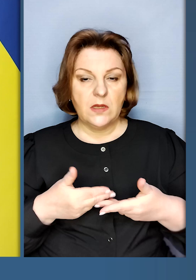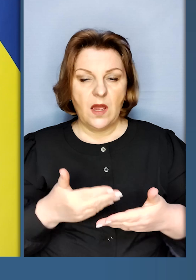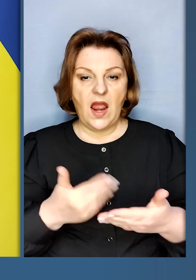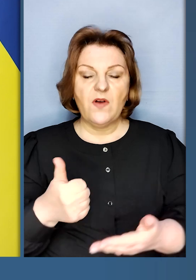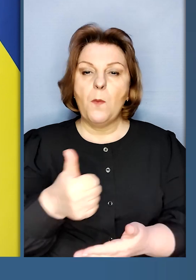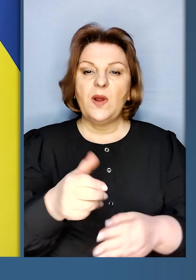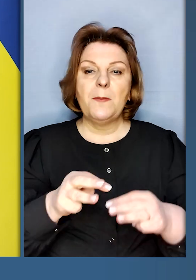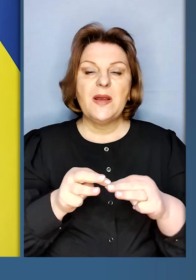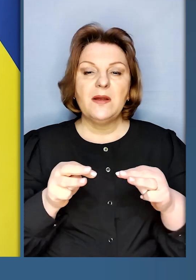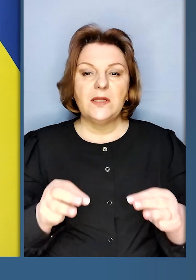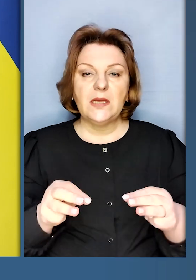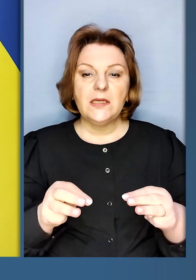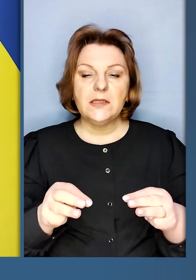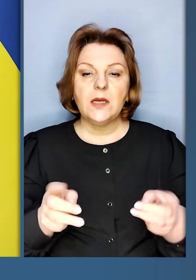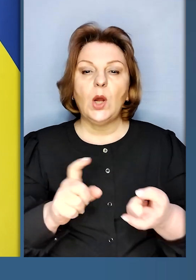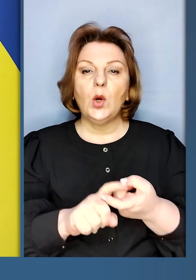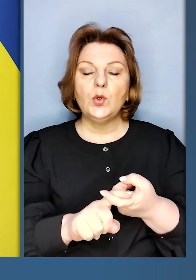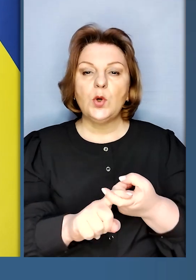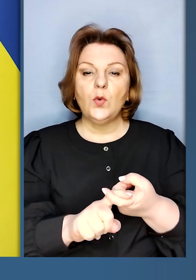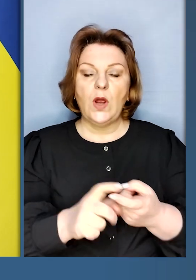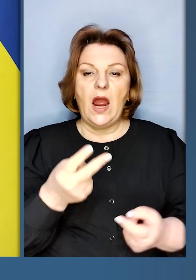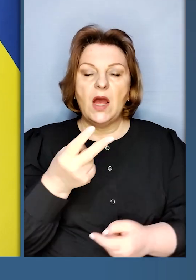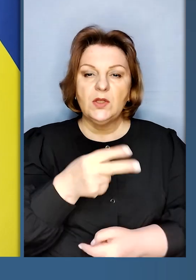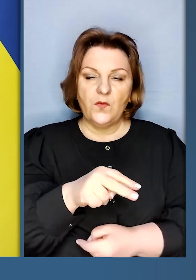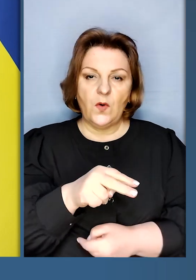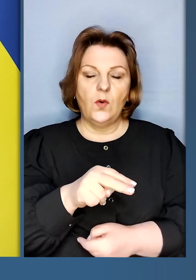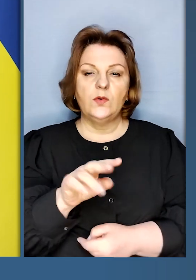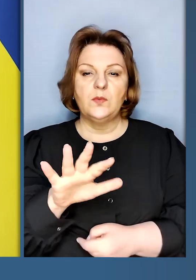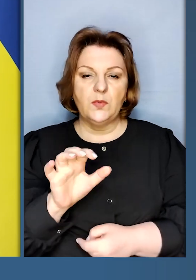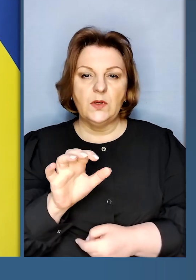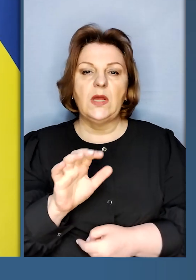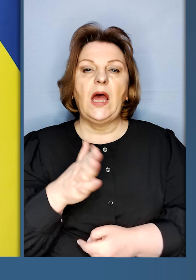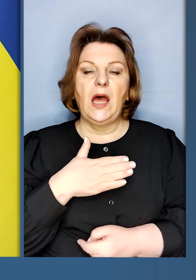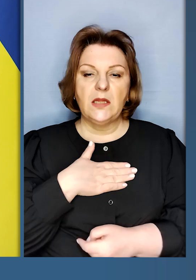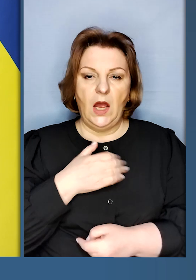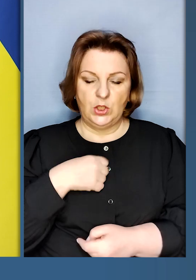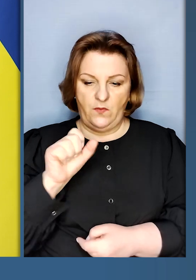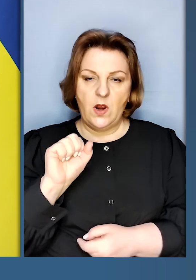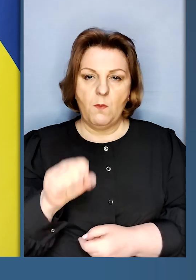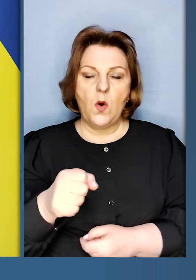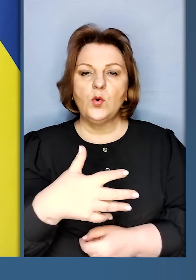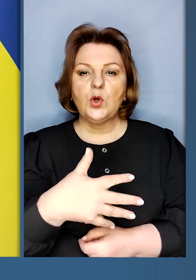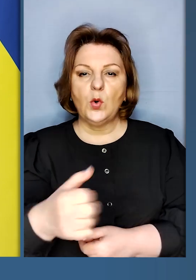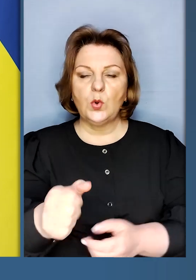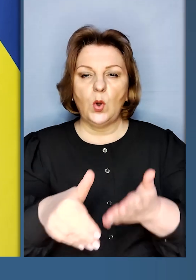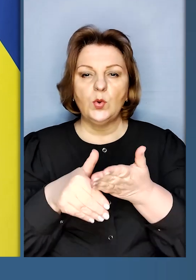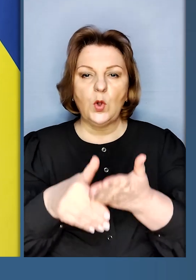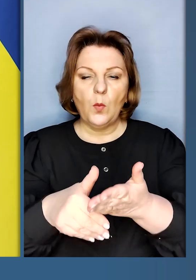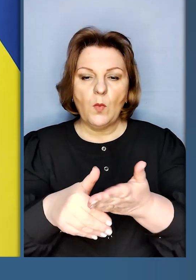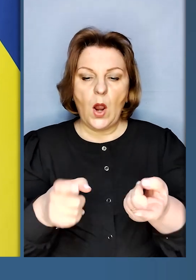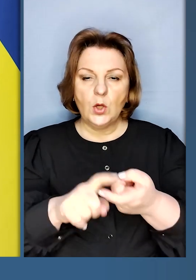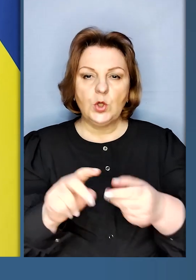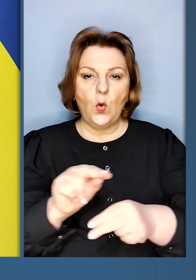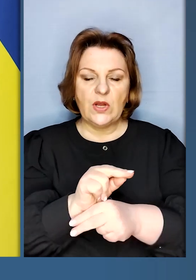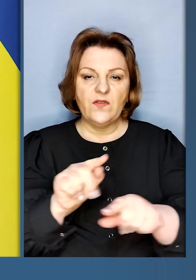від прем'єр-міністра щодо 2,5 тисяч наших військових. Вони можуть отримувати допомогу